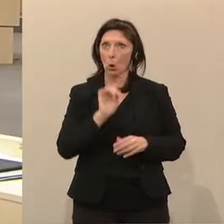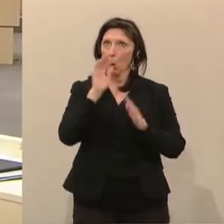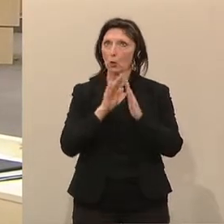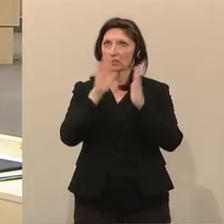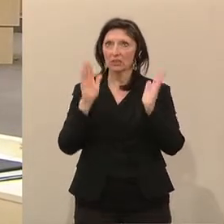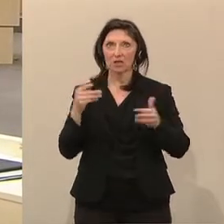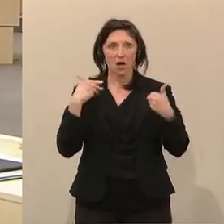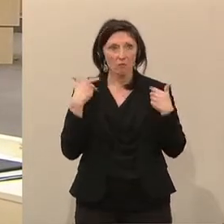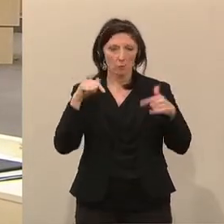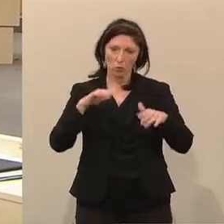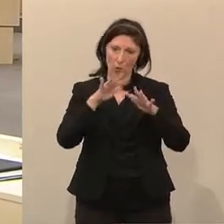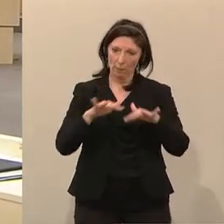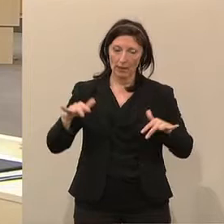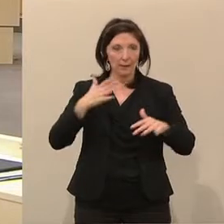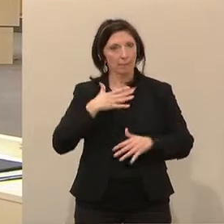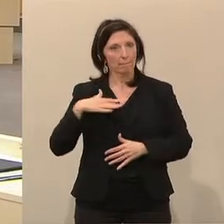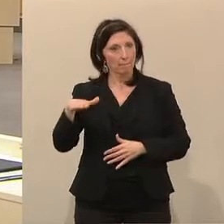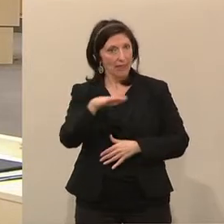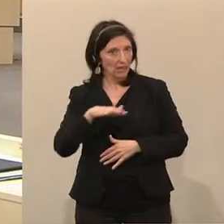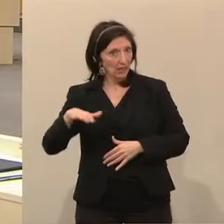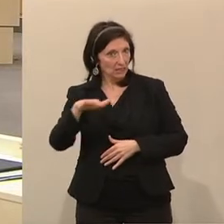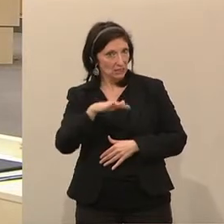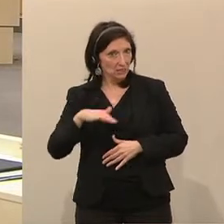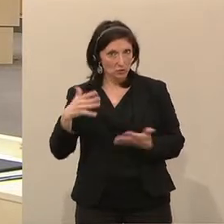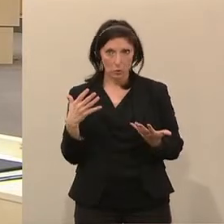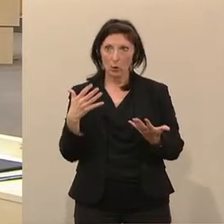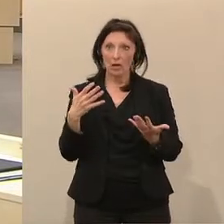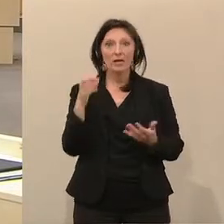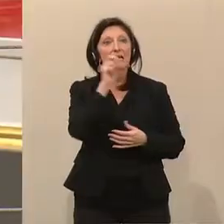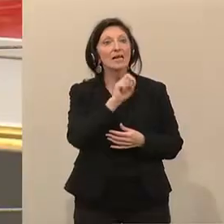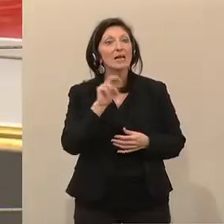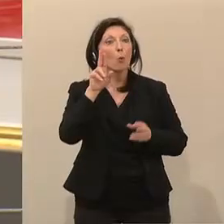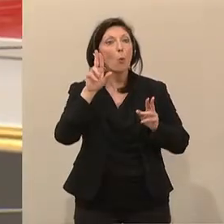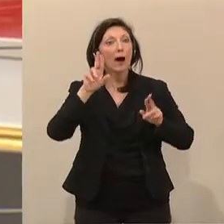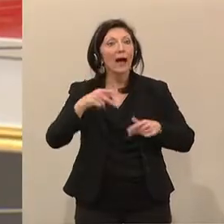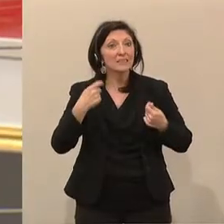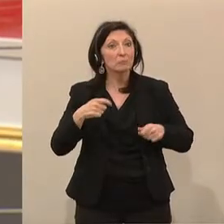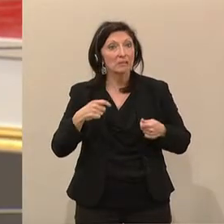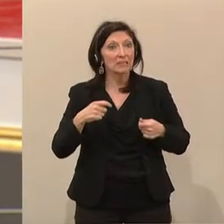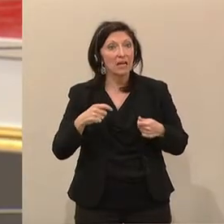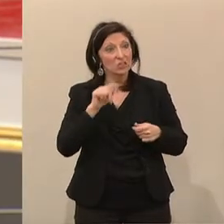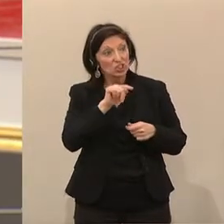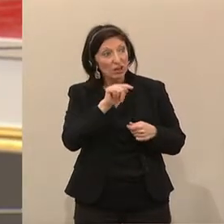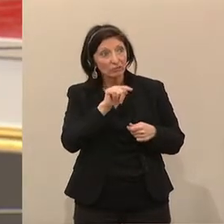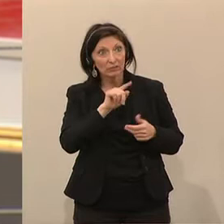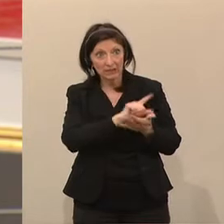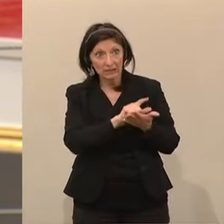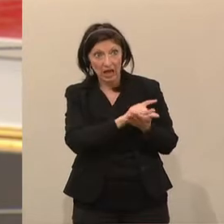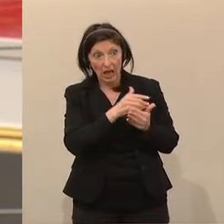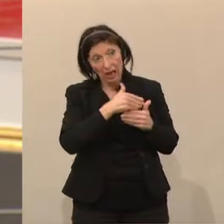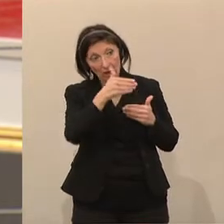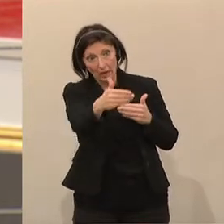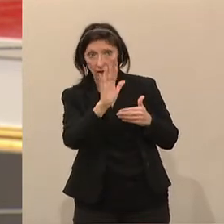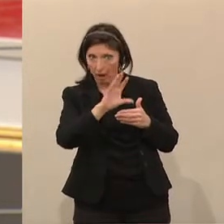Parlament über die Agenda meines Ressorts während der EU-Ratspräsidentschaft zu sprechen. Wir werden ja ab 1. Juli